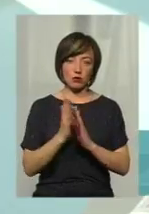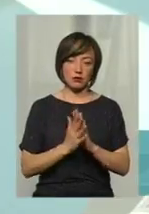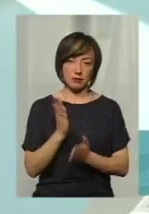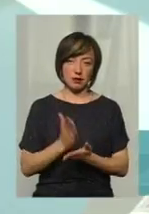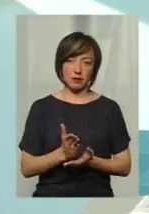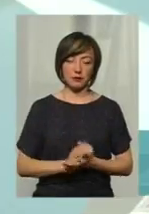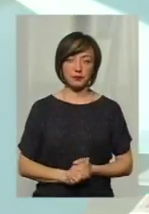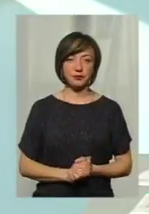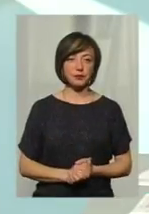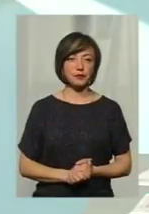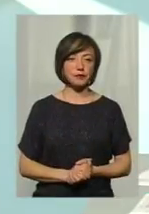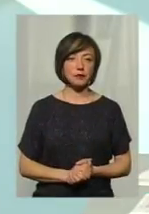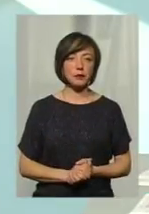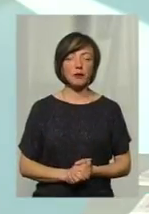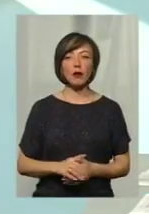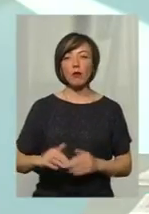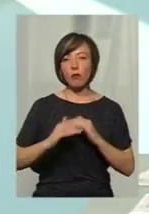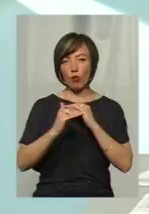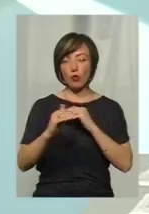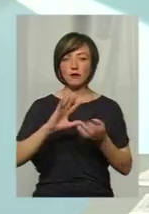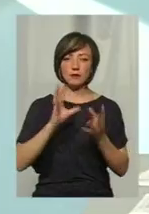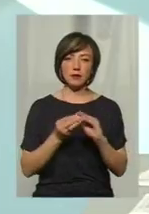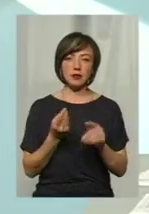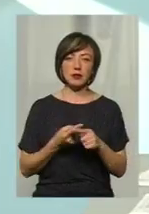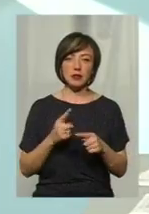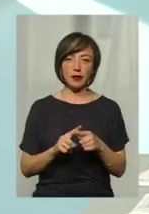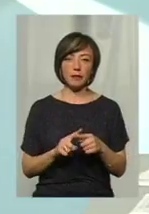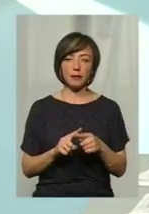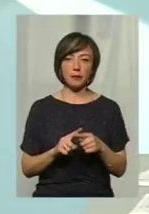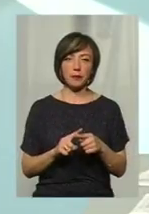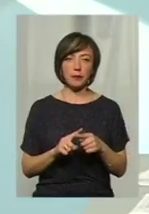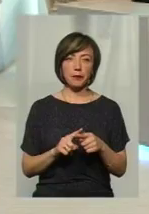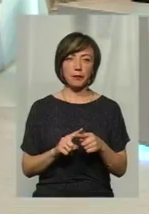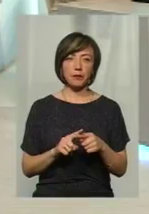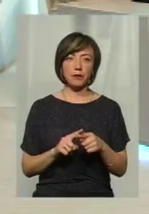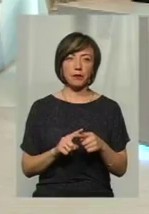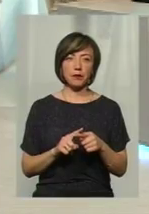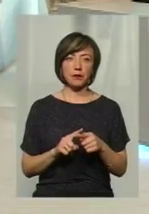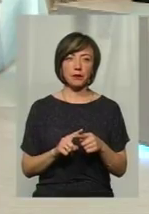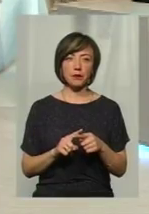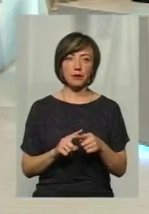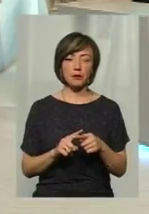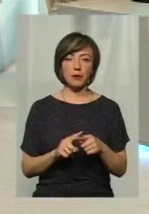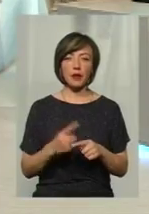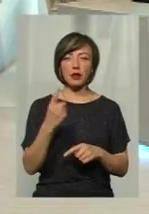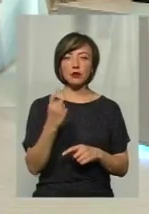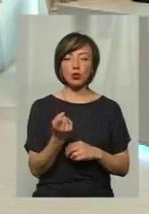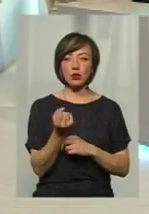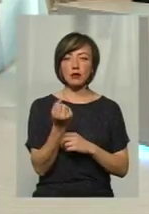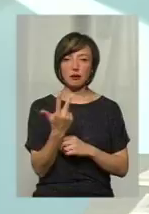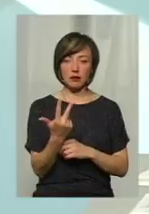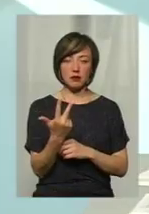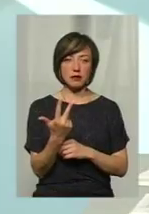знаходяться. По площі це у нас 113